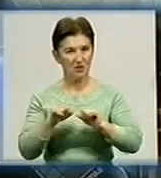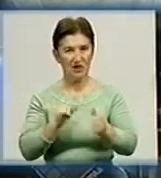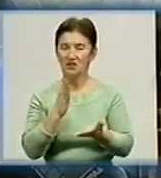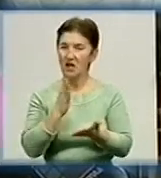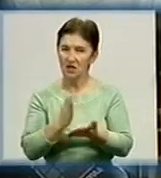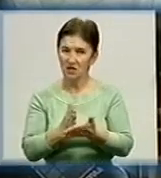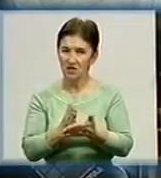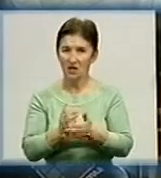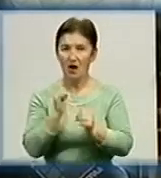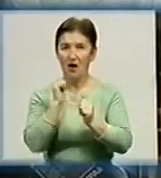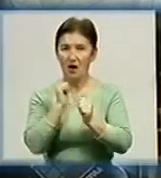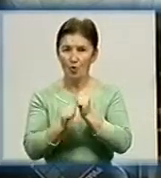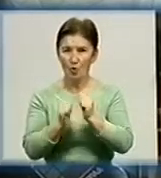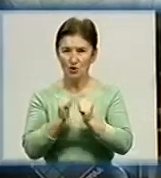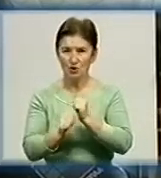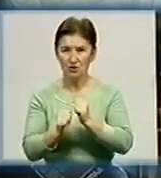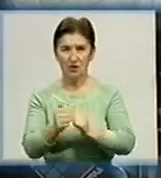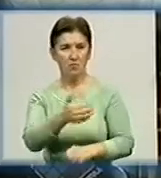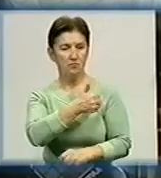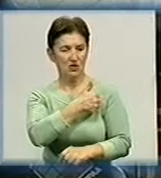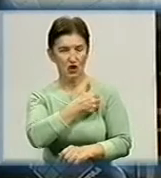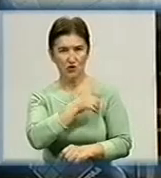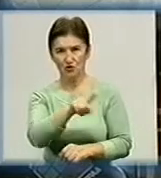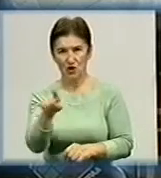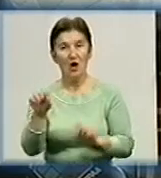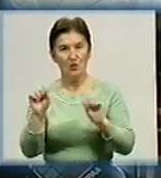бажаючий може з ним також ознайомитись.